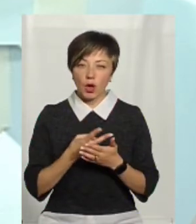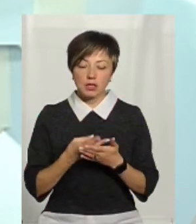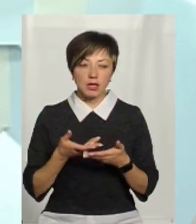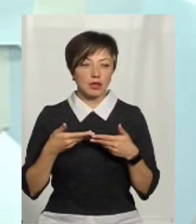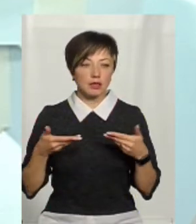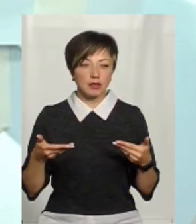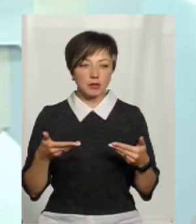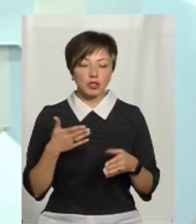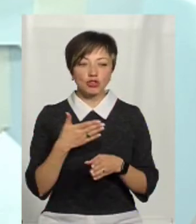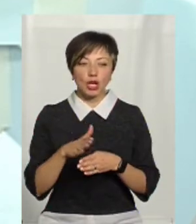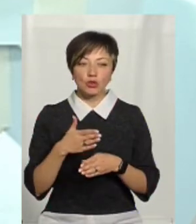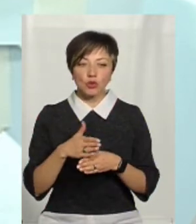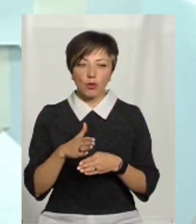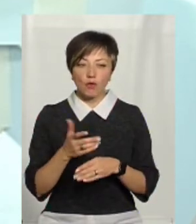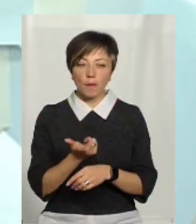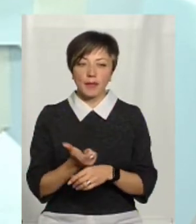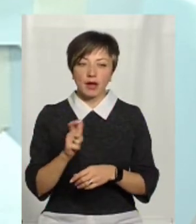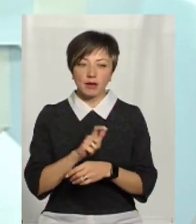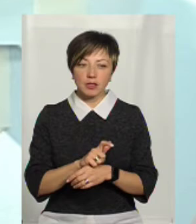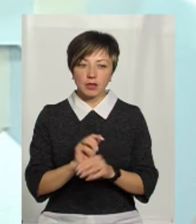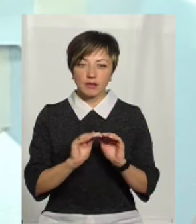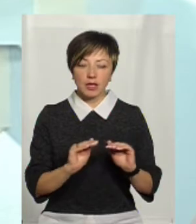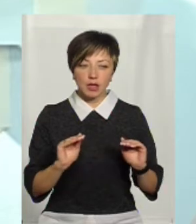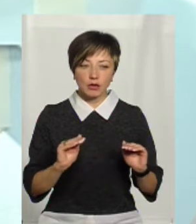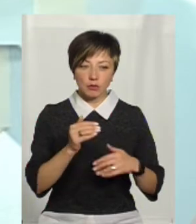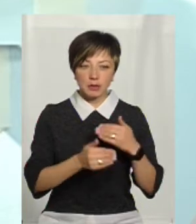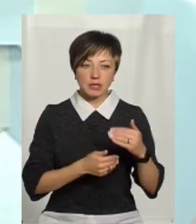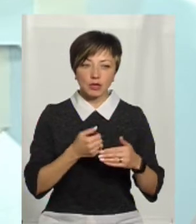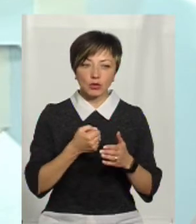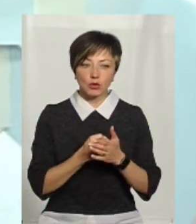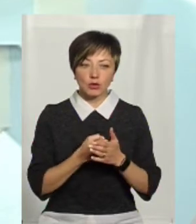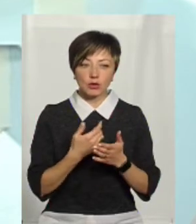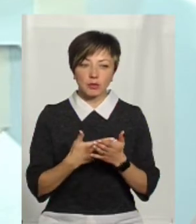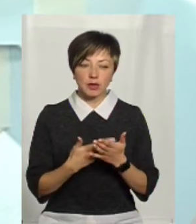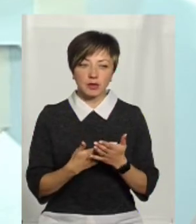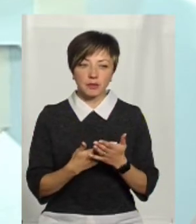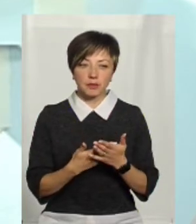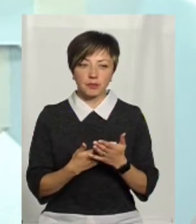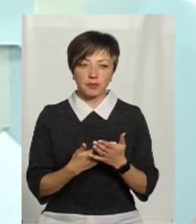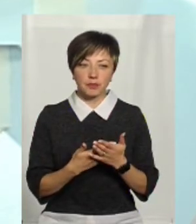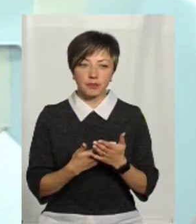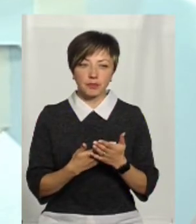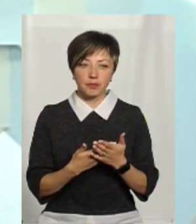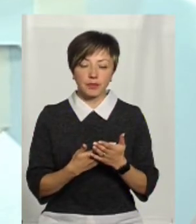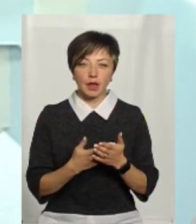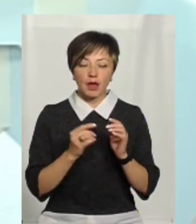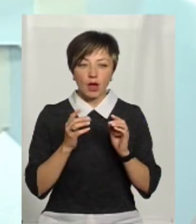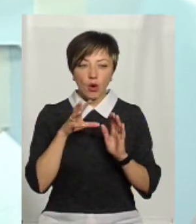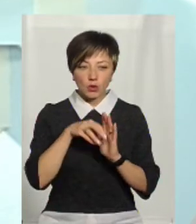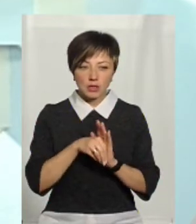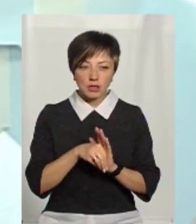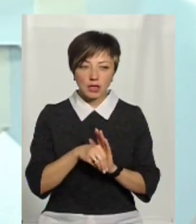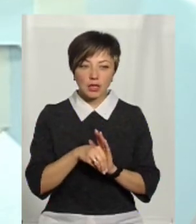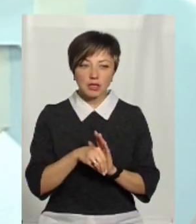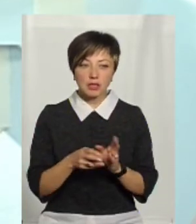частково перевищення в дитячому басейні. Наприклад, до прикладу, концентрація